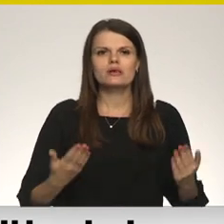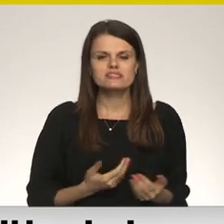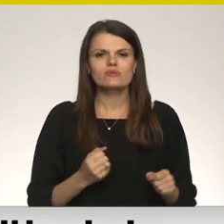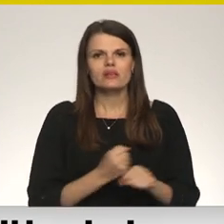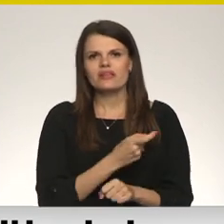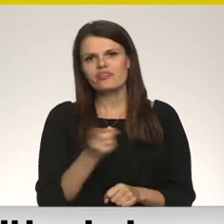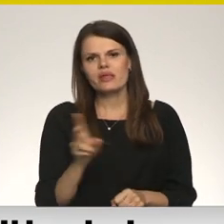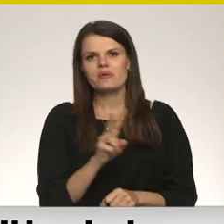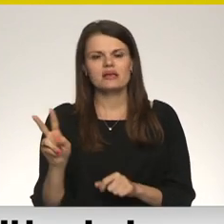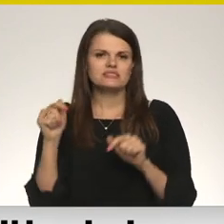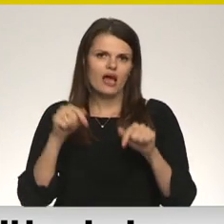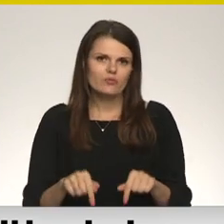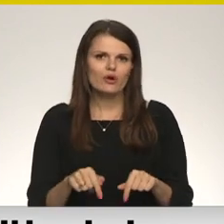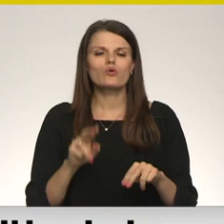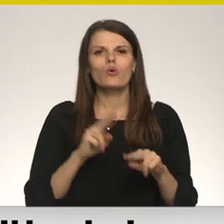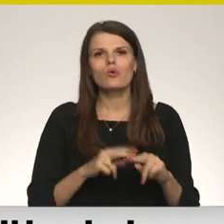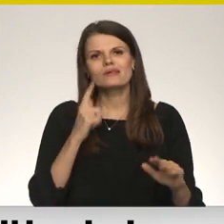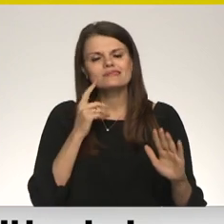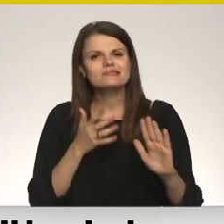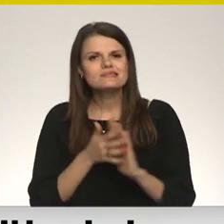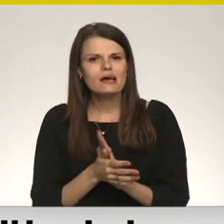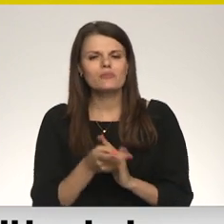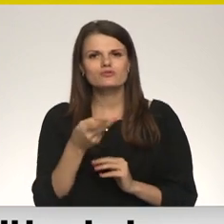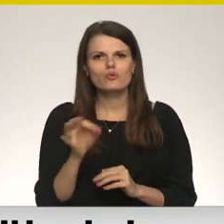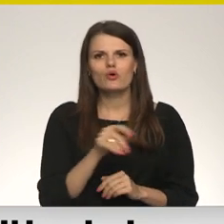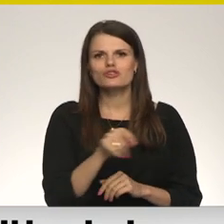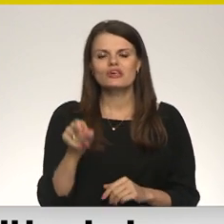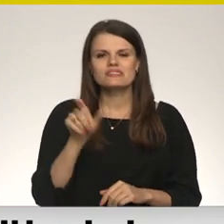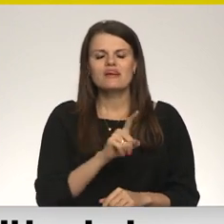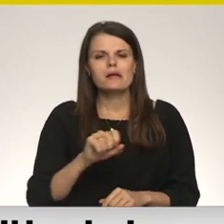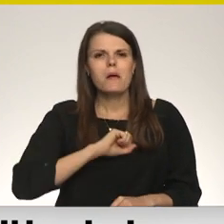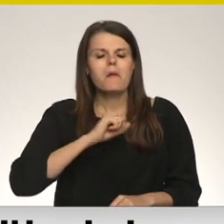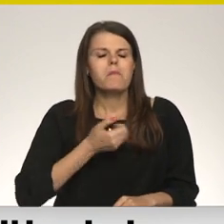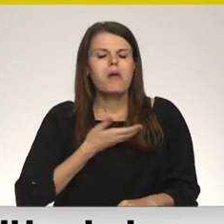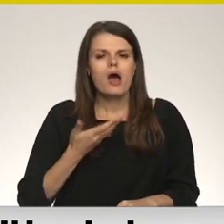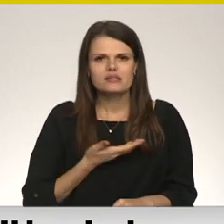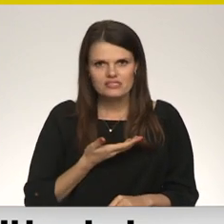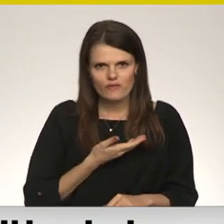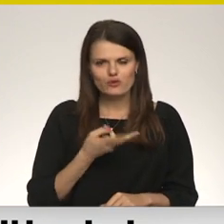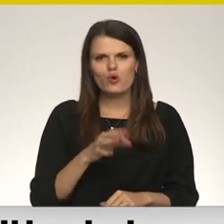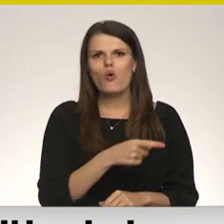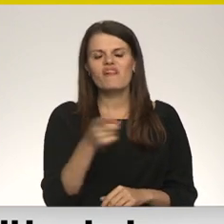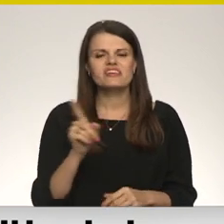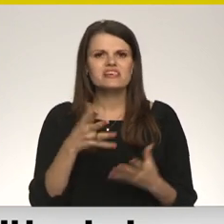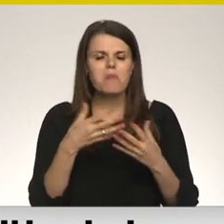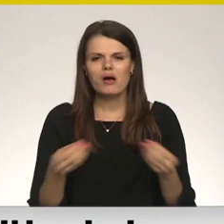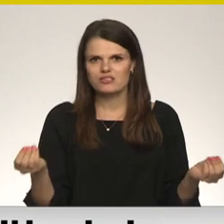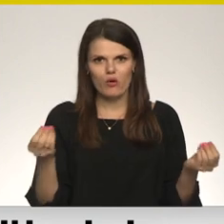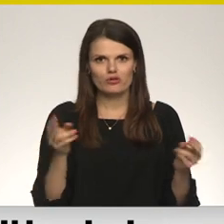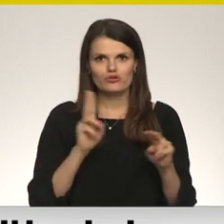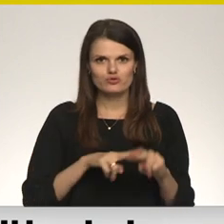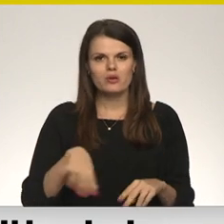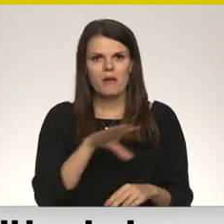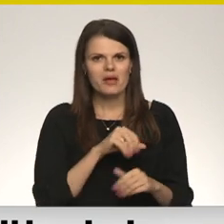gan arī tiem, kas ir atbraukuši. Un saprast, ko šie cilvēki pārdzīvojuši, ko viņi ir pazaudējuši. Un, kad